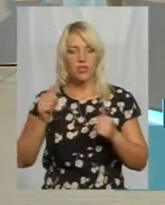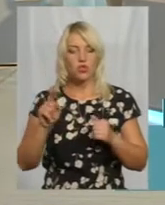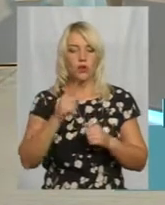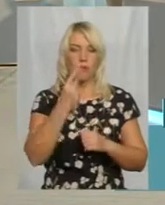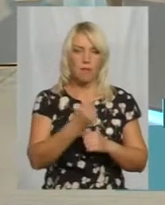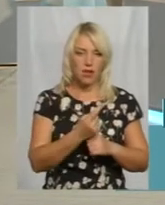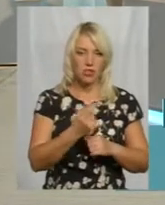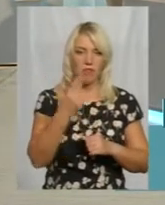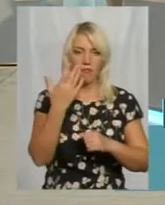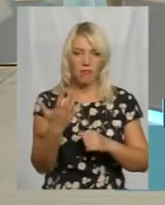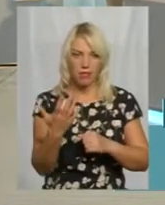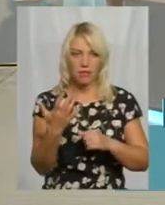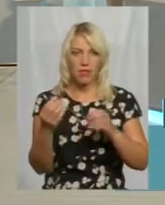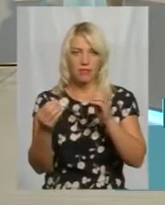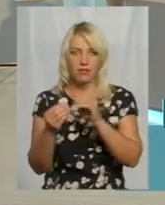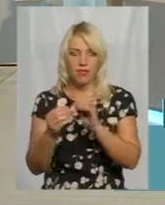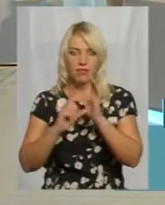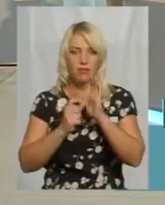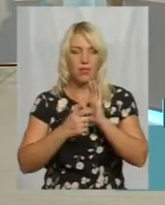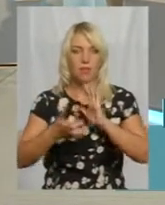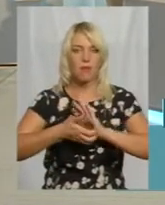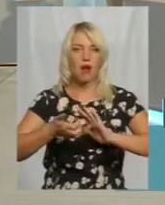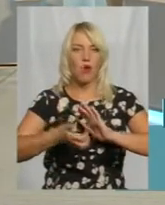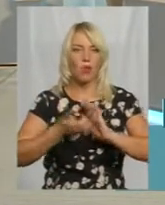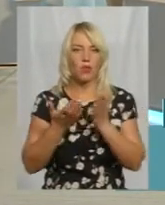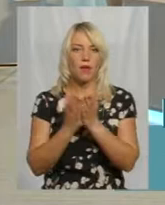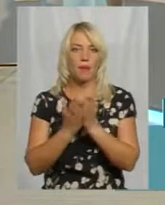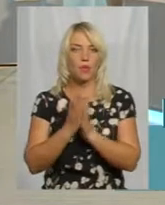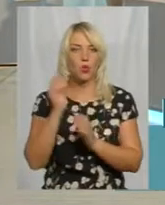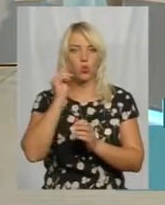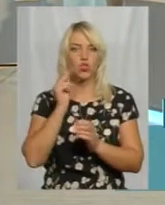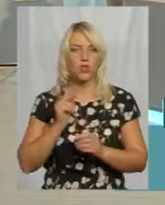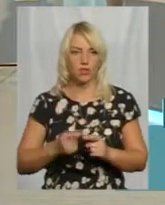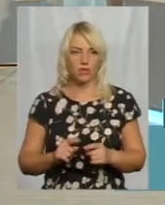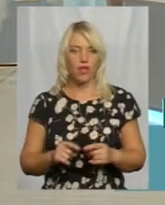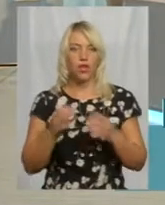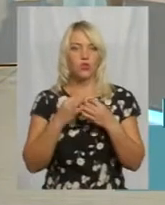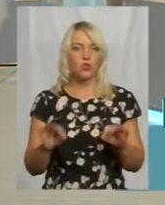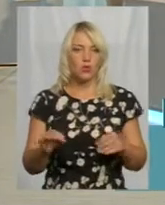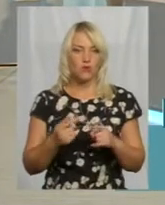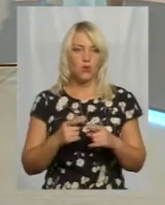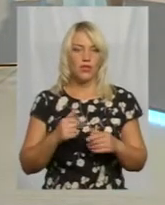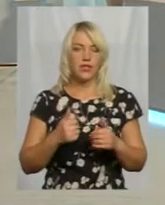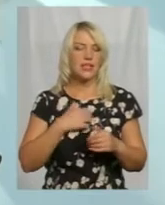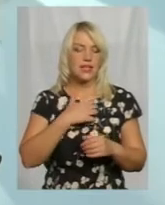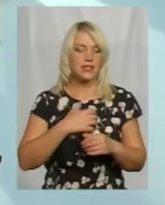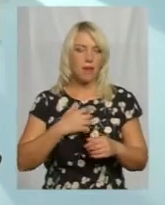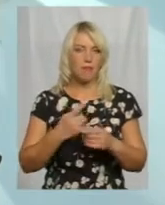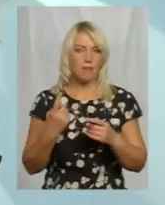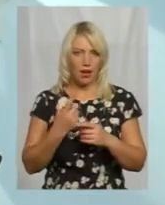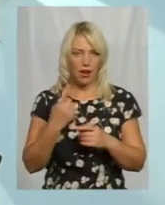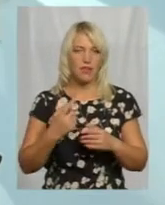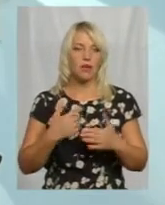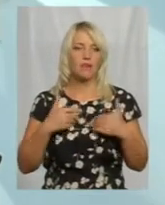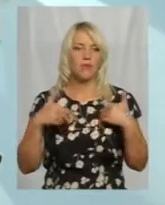класам бракує підручників. Чому саме цим класам? Дозвольте насамперед привітати усіх освітян із початком